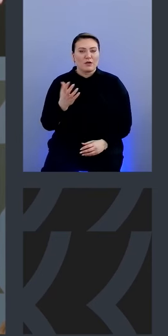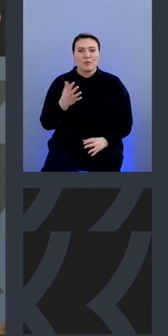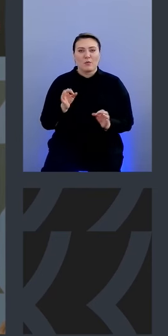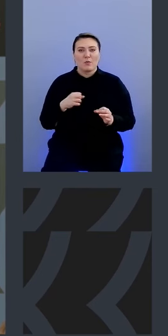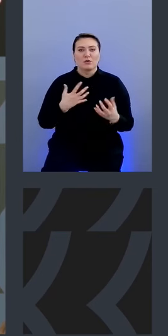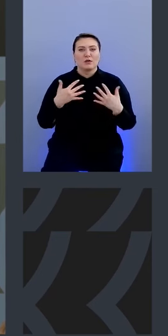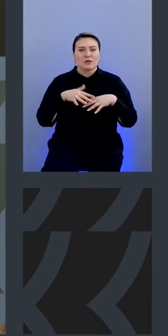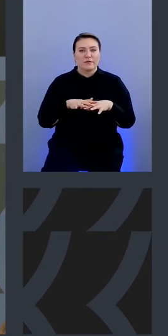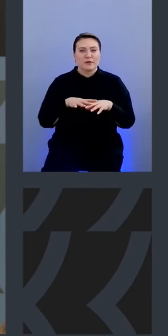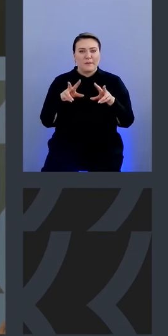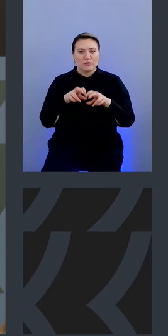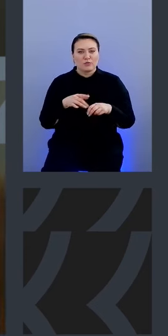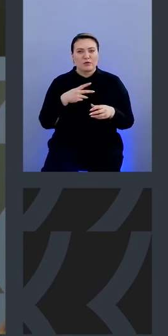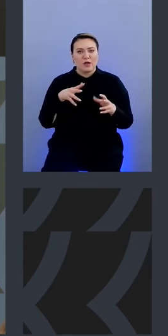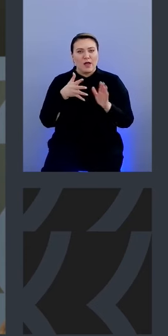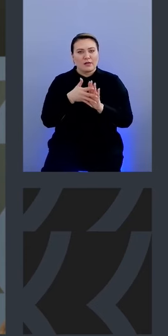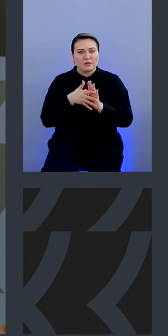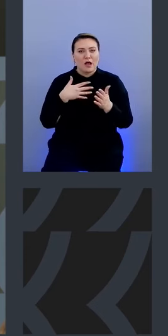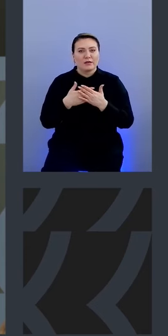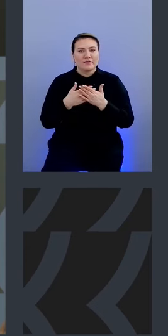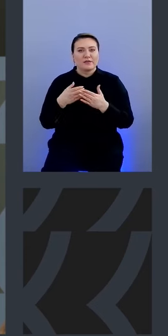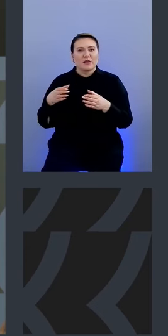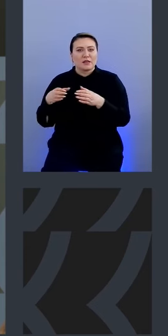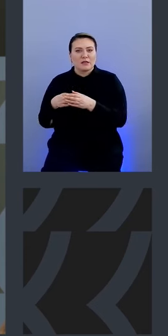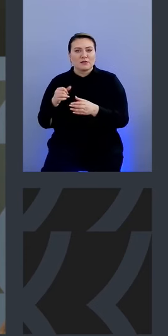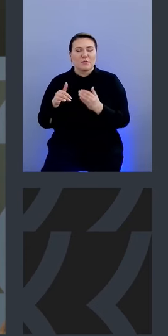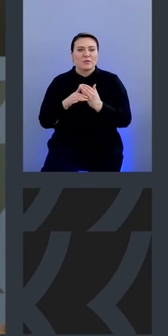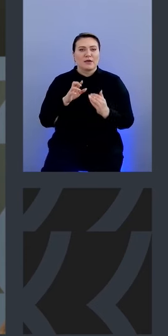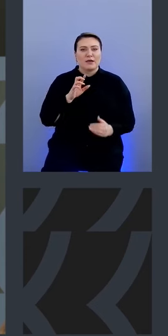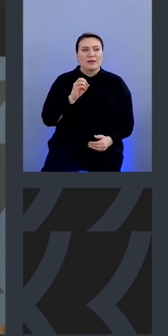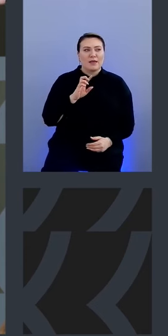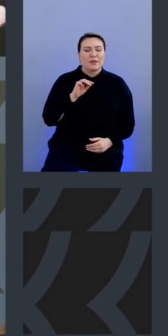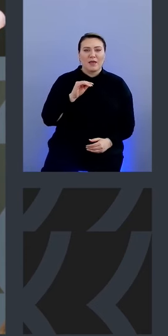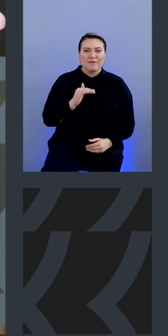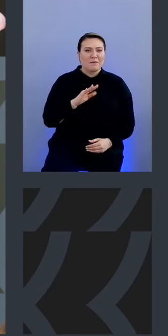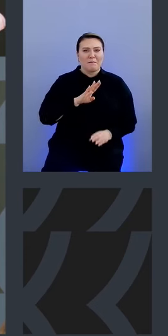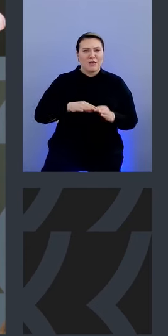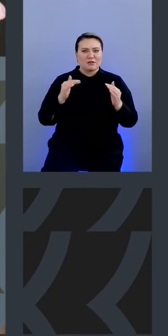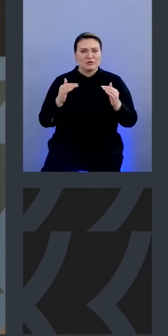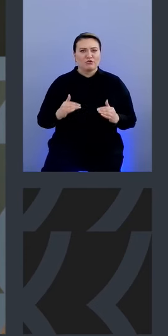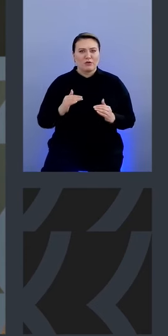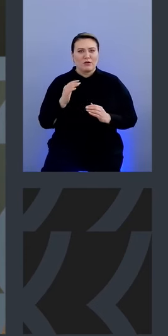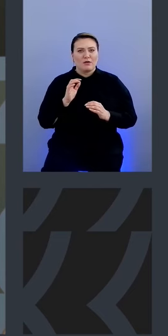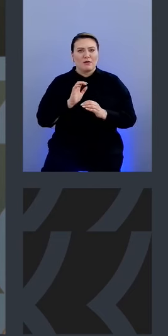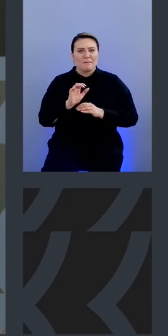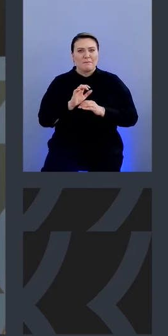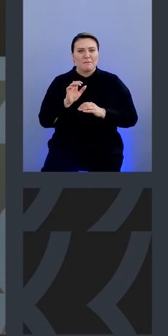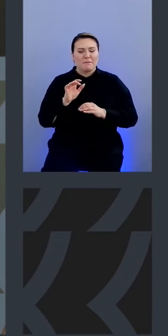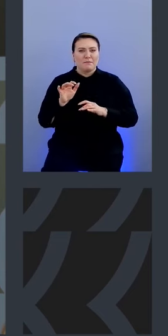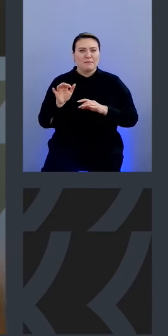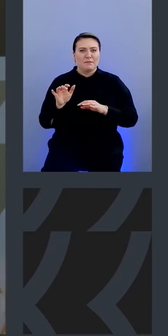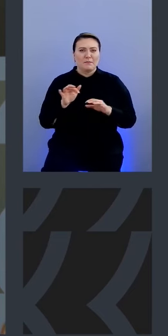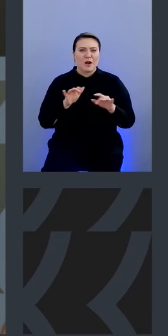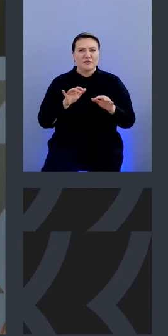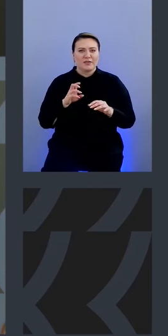интегрировать мониторинг и анализ активности на кластере с помощью bpf без значительного снижения производительности как вы